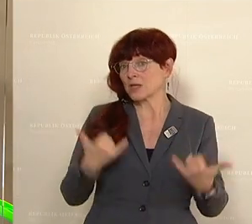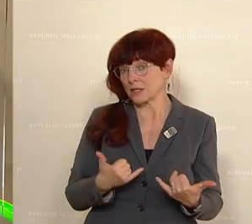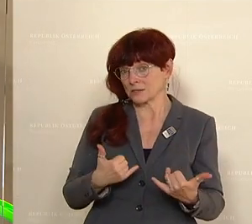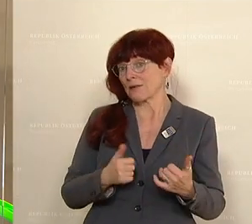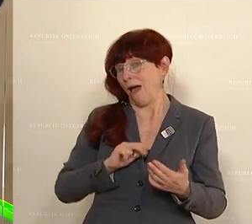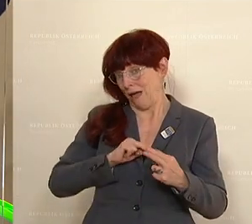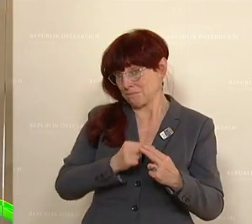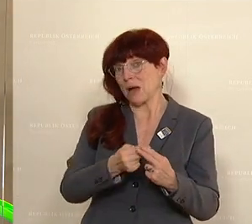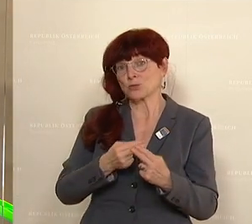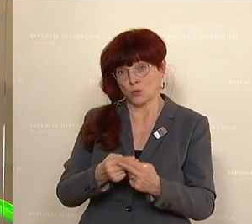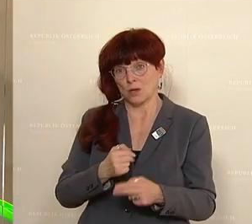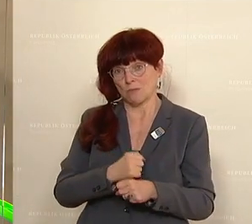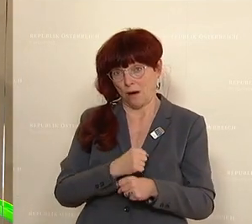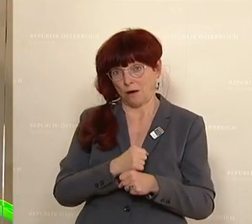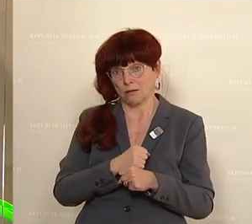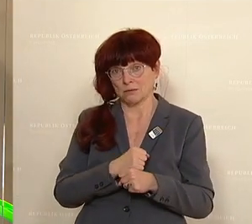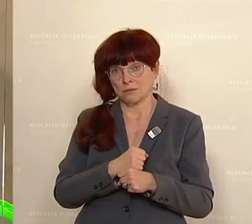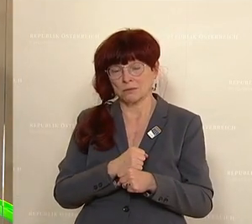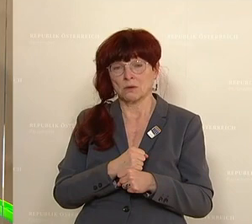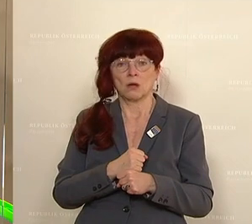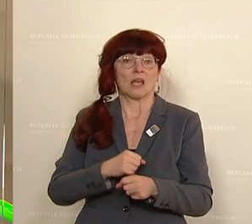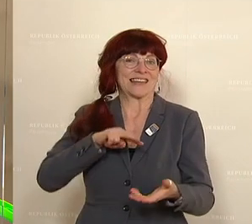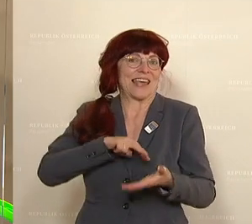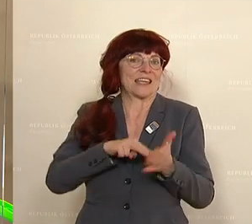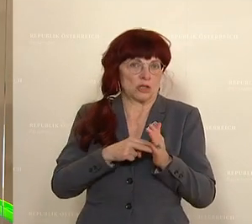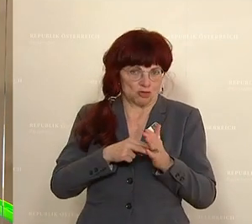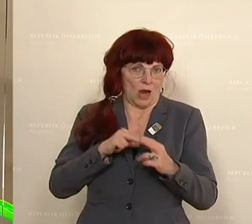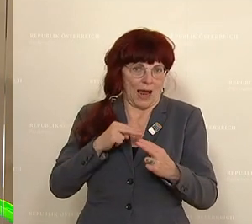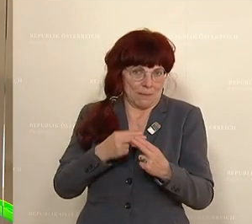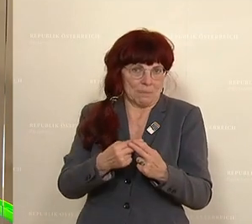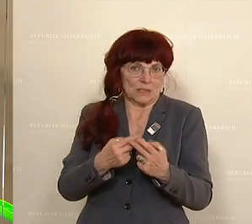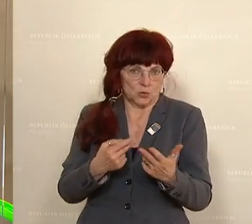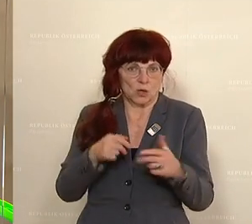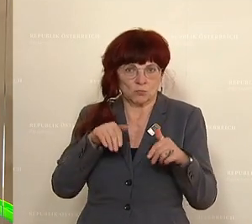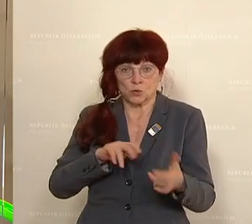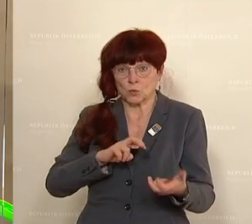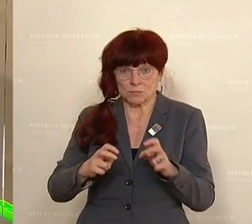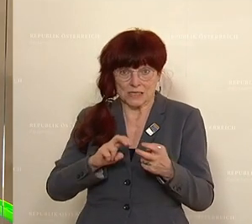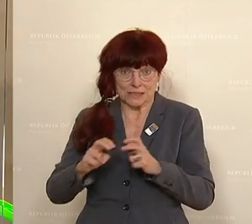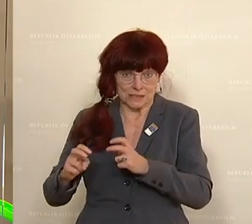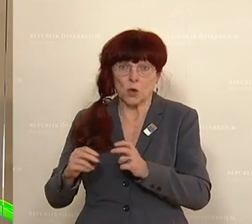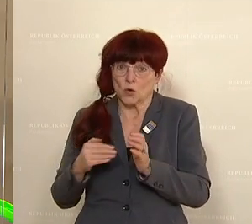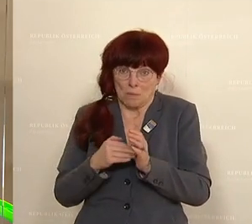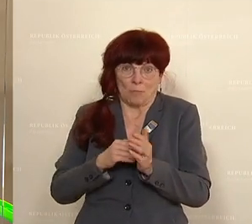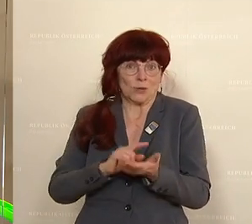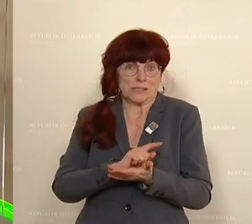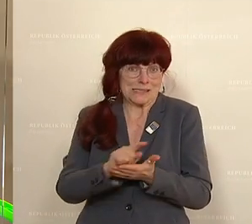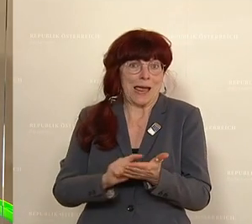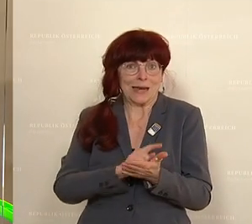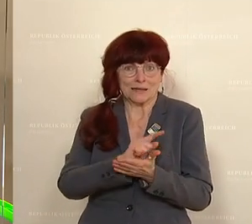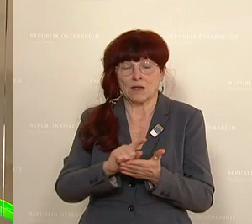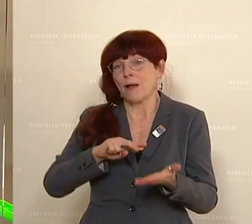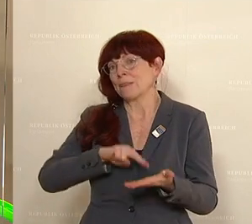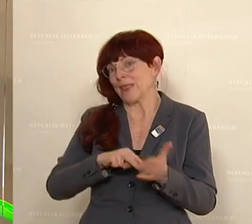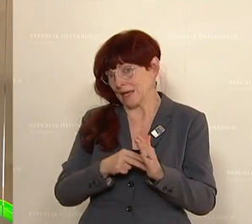von Staaten bringen, die technischen Adaptierungen unbedingt umsetzen. Und das braucht, weil es doch technisch